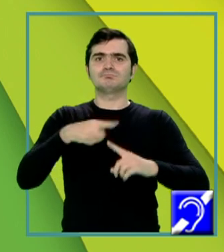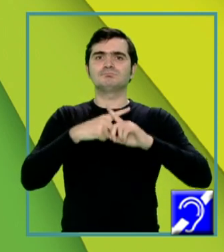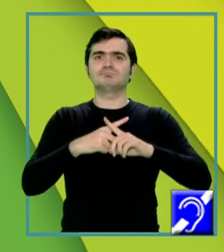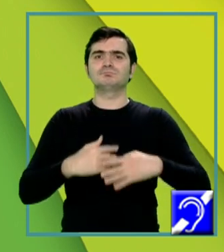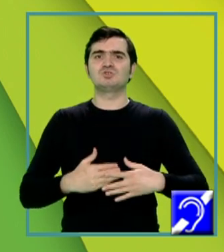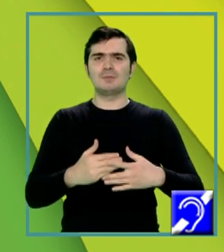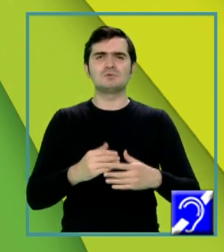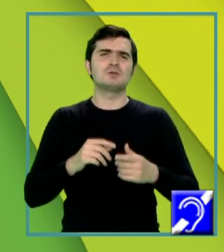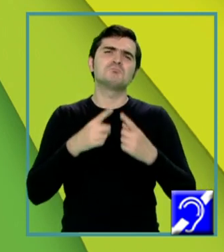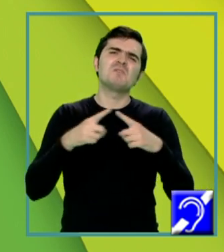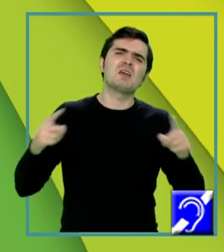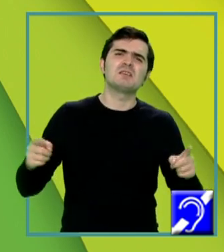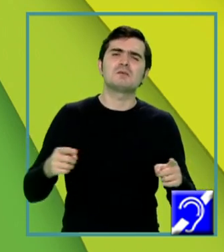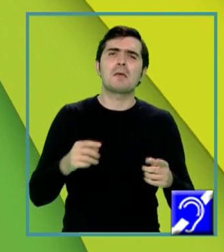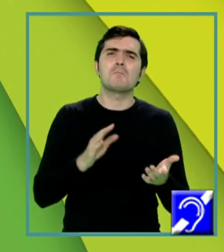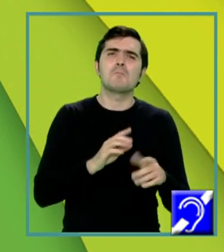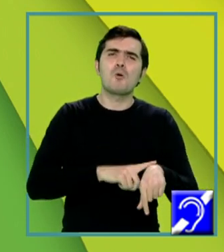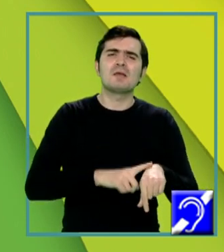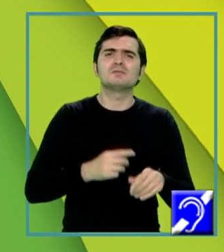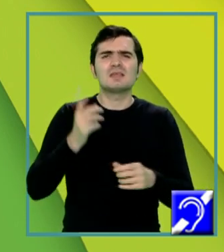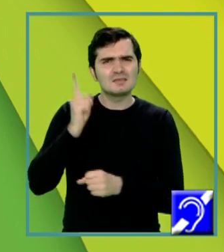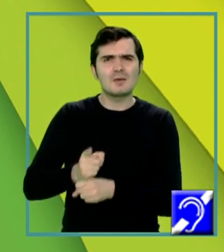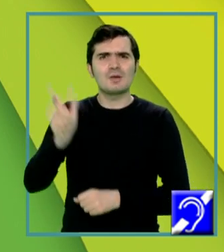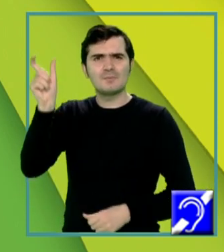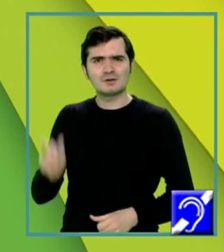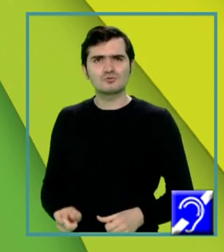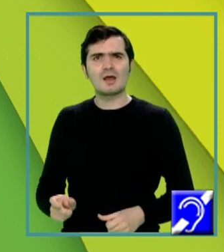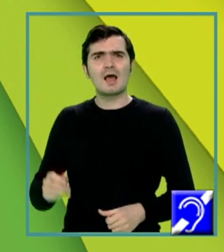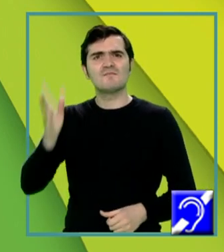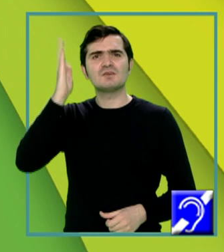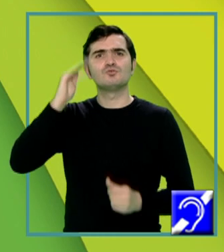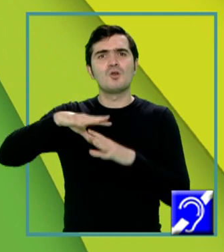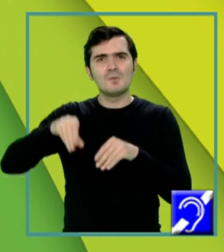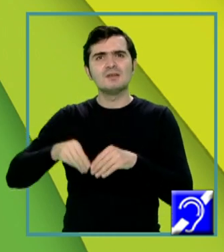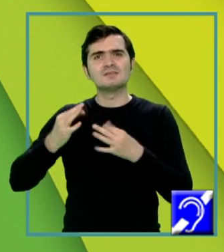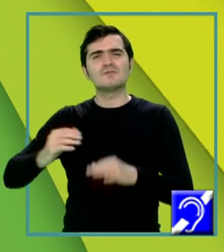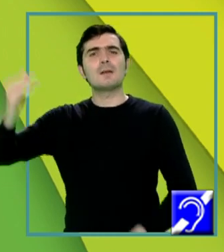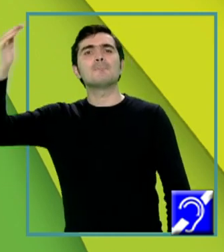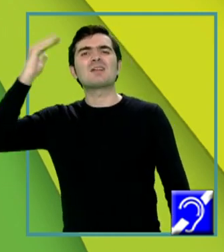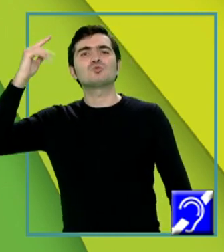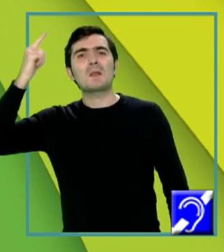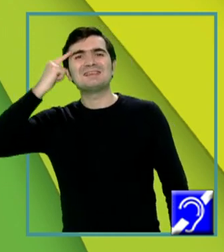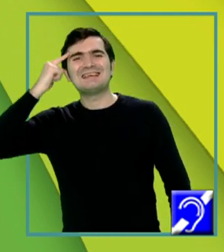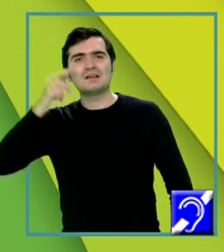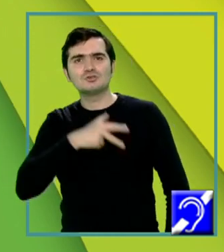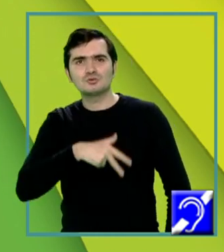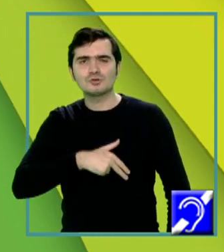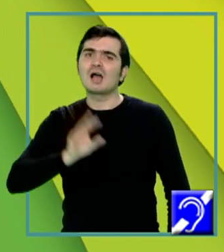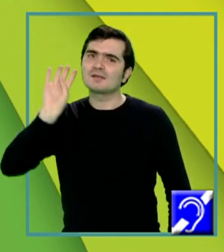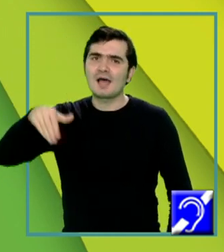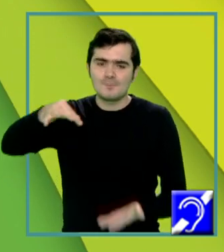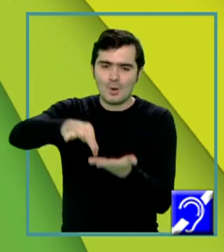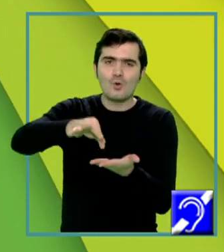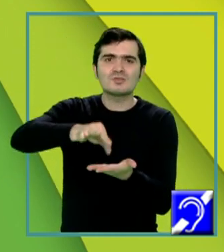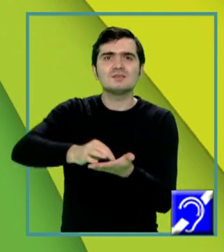concepției, precum maturizarea psihică și socială a viitorilor părinți, condiții materiale pe care le pot oferi pentru creșterea